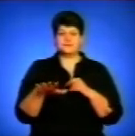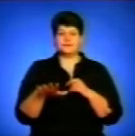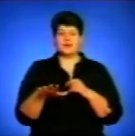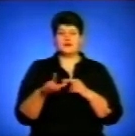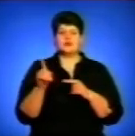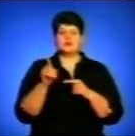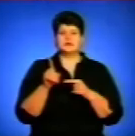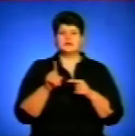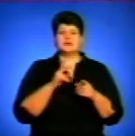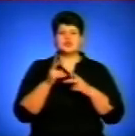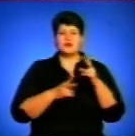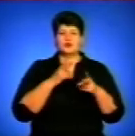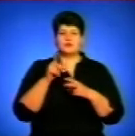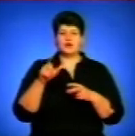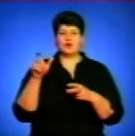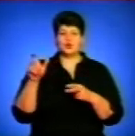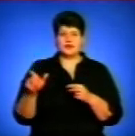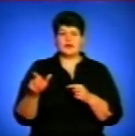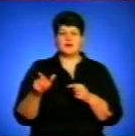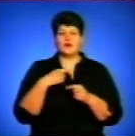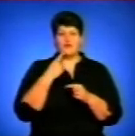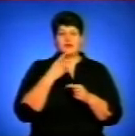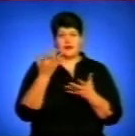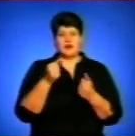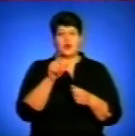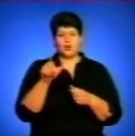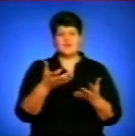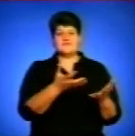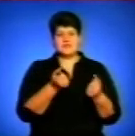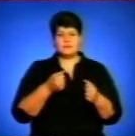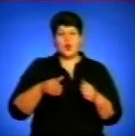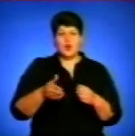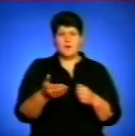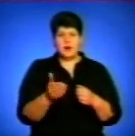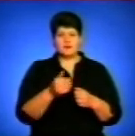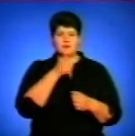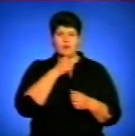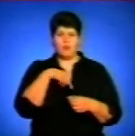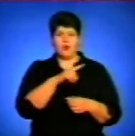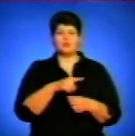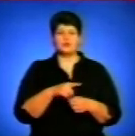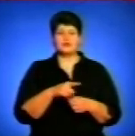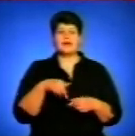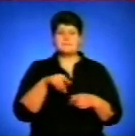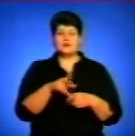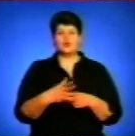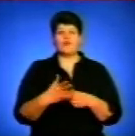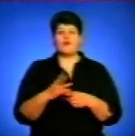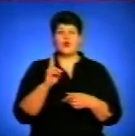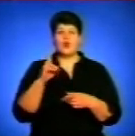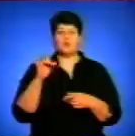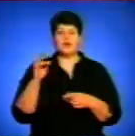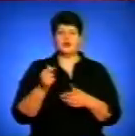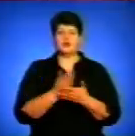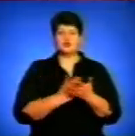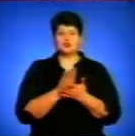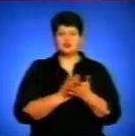відповідає. Нехай візьмуть лопати і попробують. Нехай підуть в комунальну службу. Вон багато на біржі стоїть.